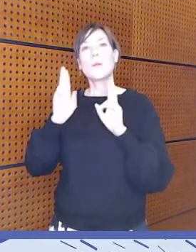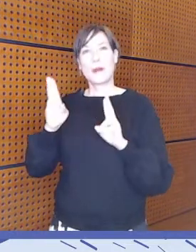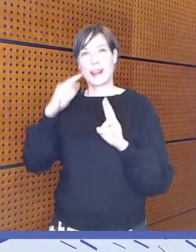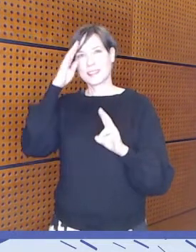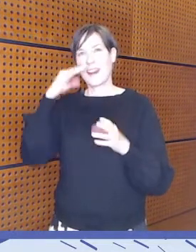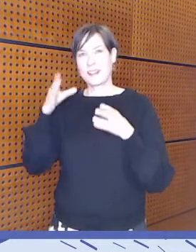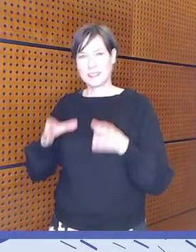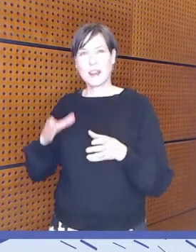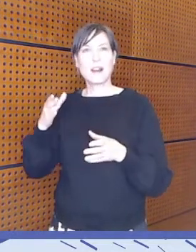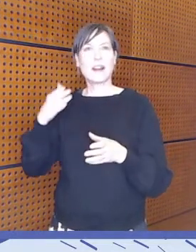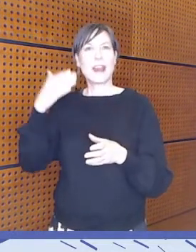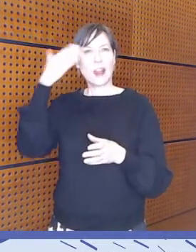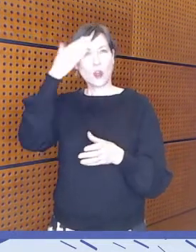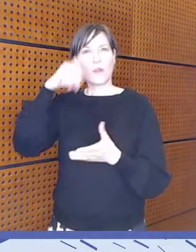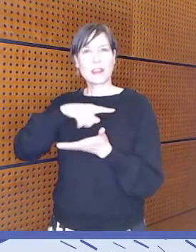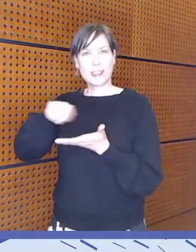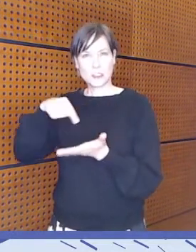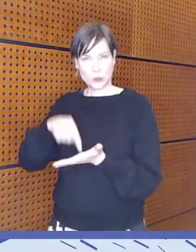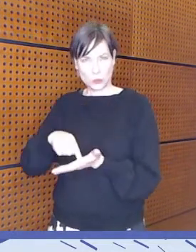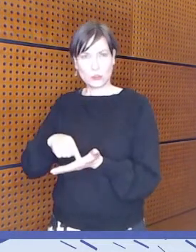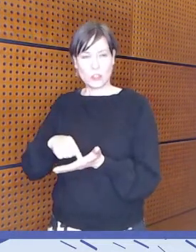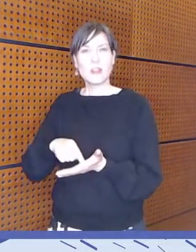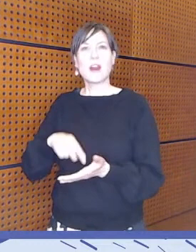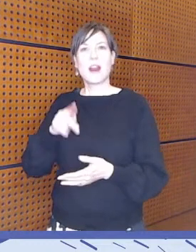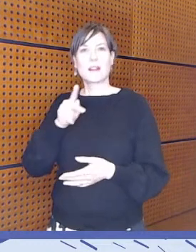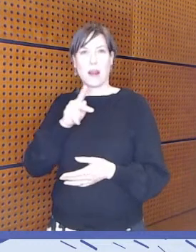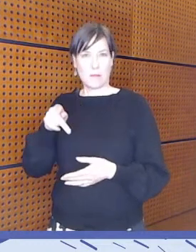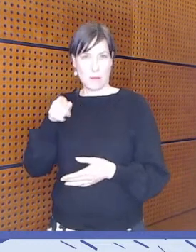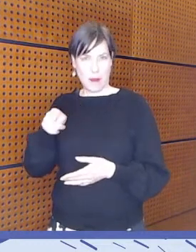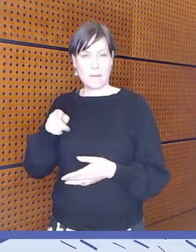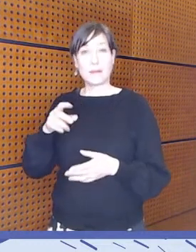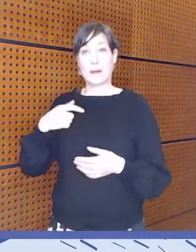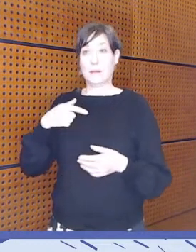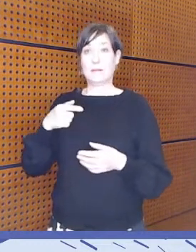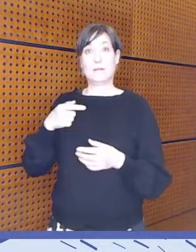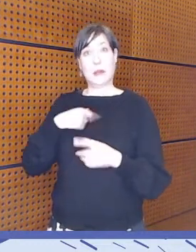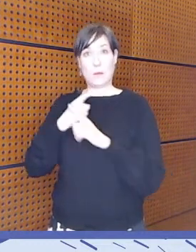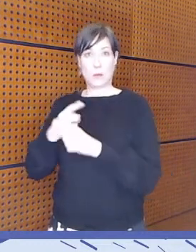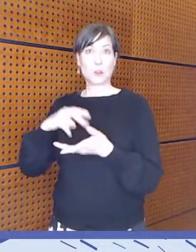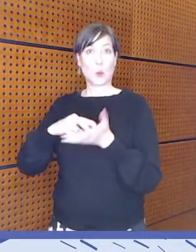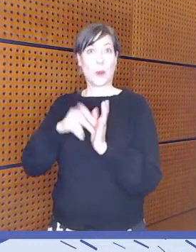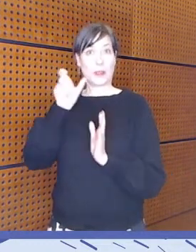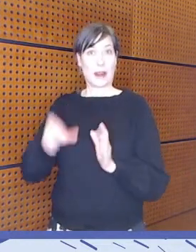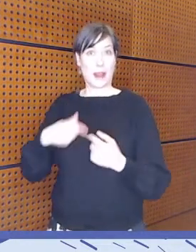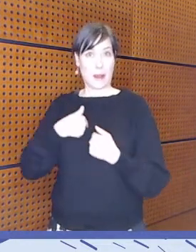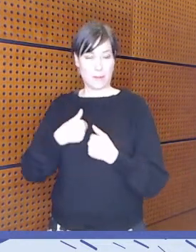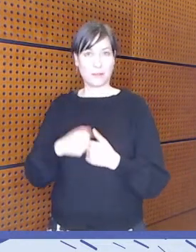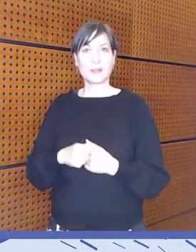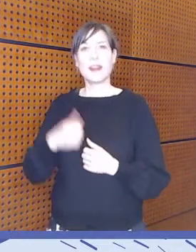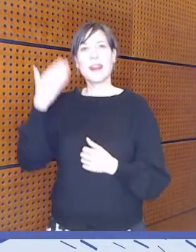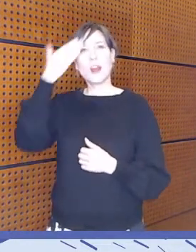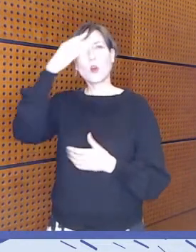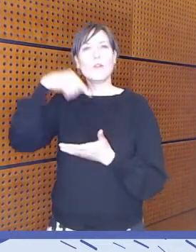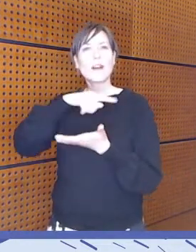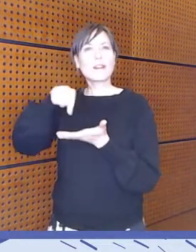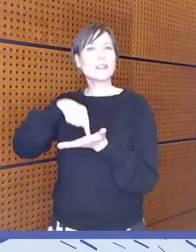elokuvakeskuskapma, jonka suunnittelijana olen. Elokuvakeskuksen